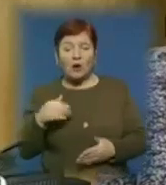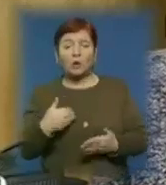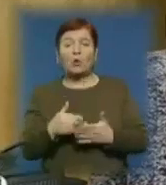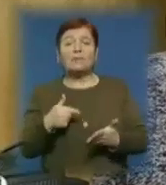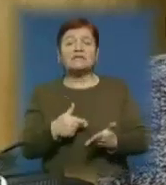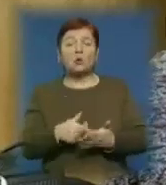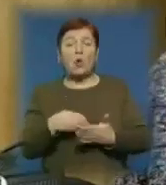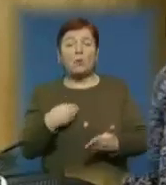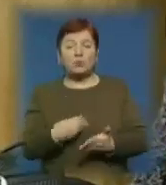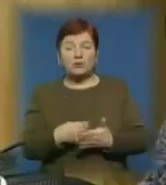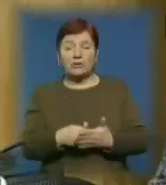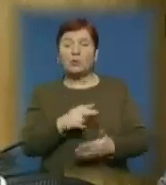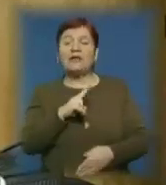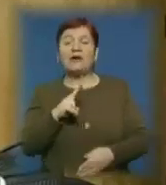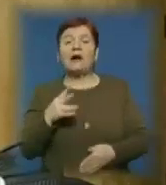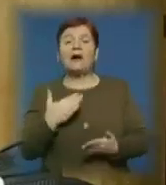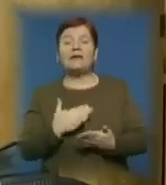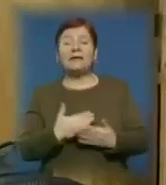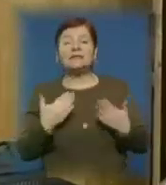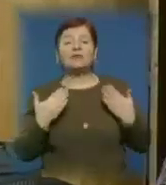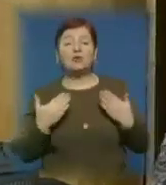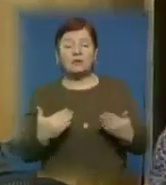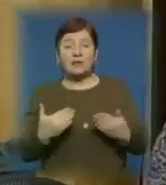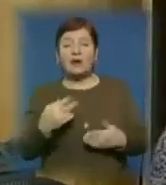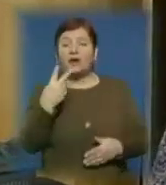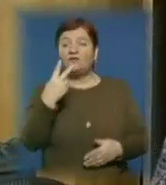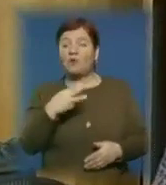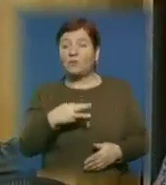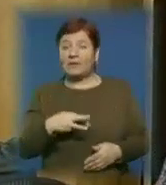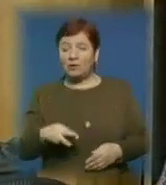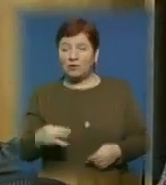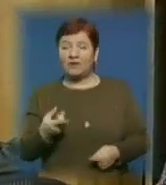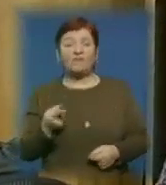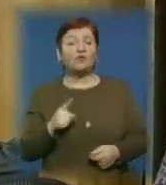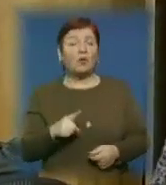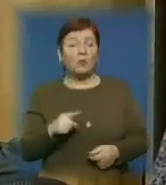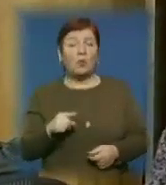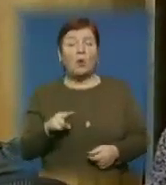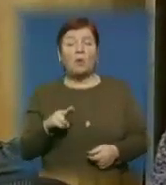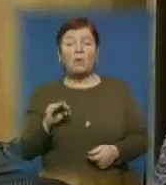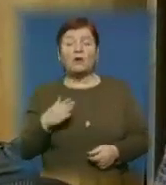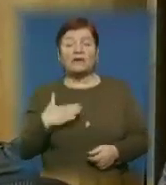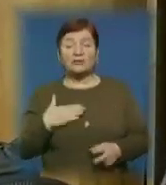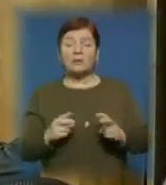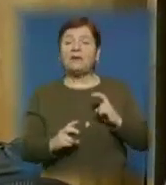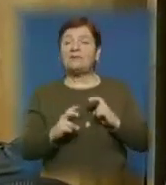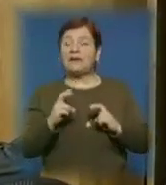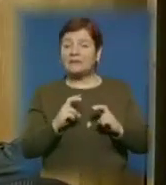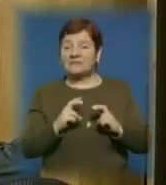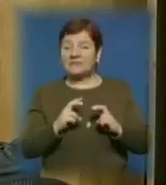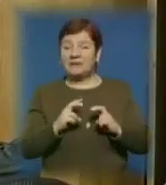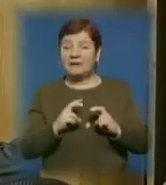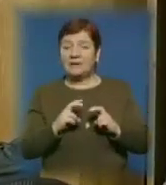бюджету, яка є на сьогоднішній день більше 2 мільйонів, в тому числі і по нашим комунальним підприємствам, та